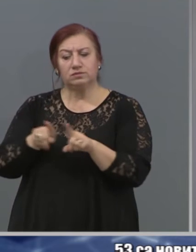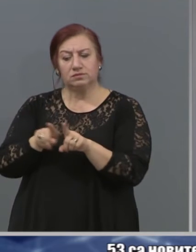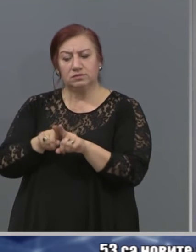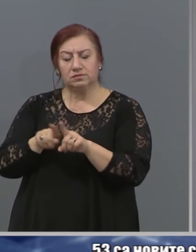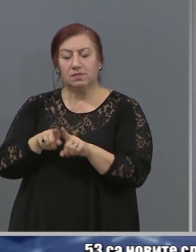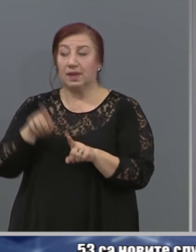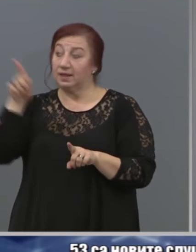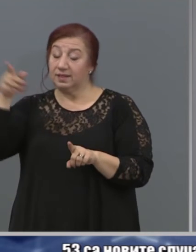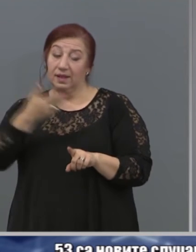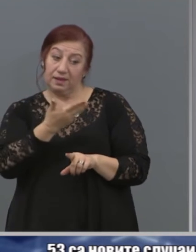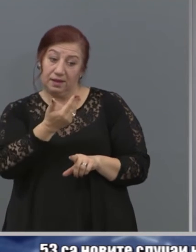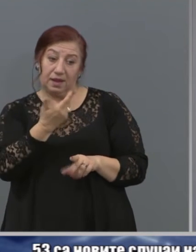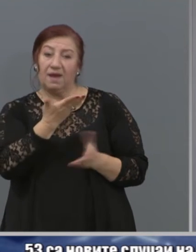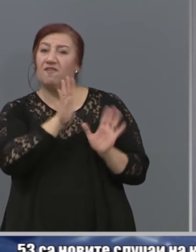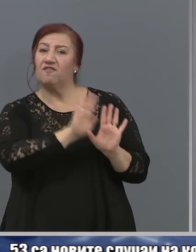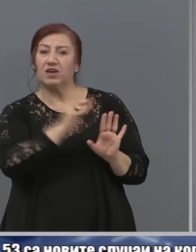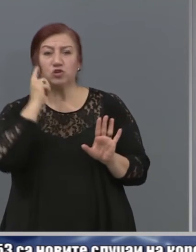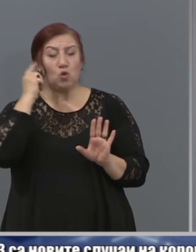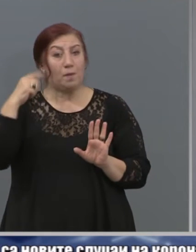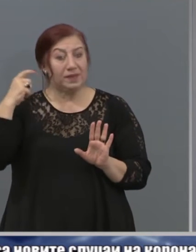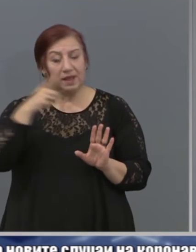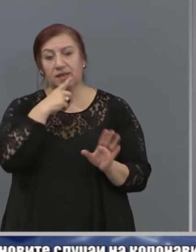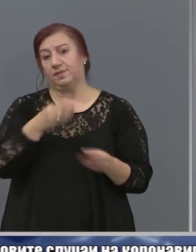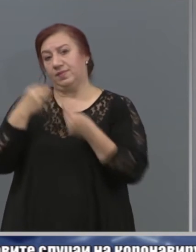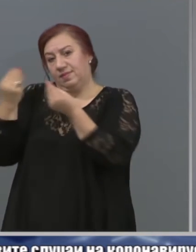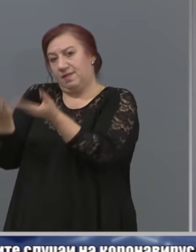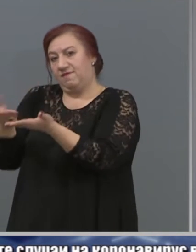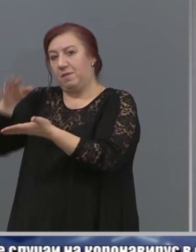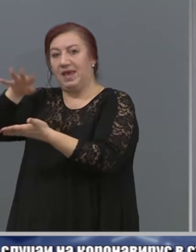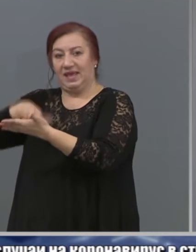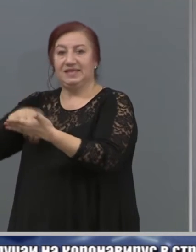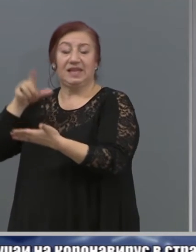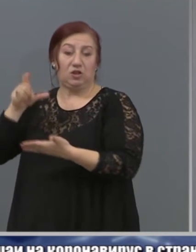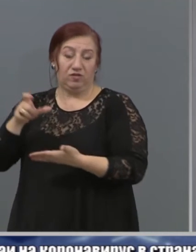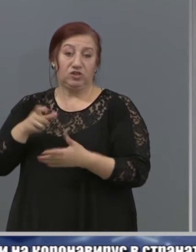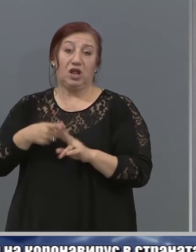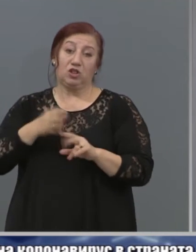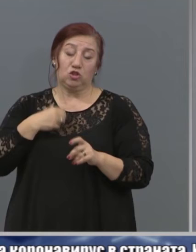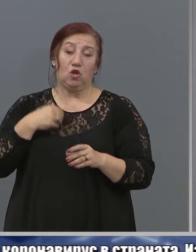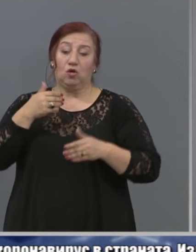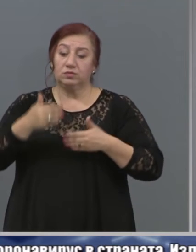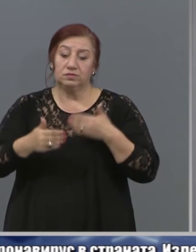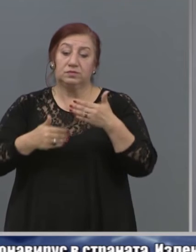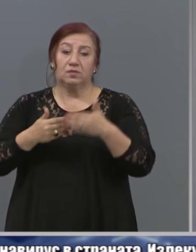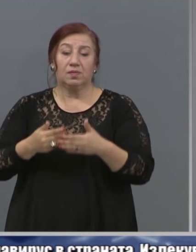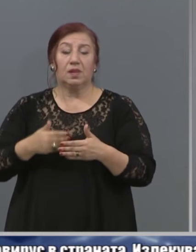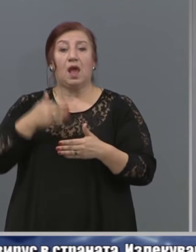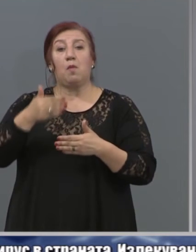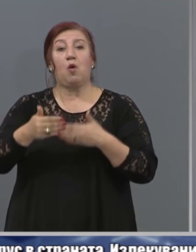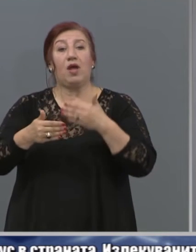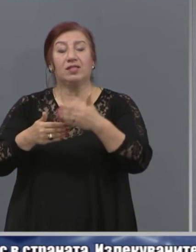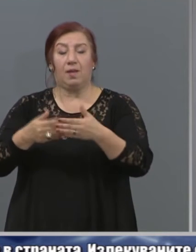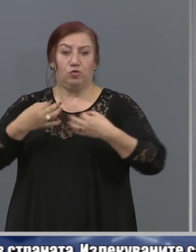поискване. Но разбира се, се върви по пътя на постепенно освобождане на мерките.